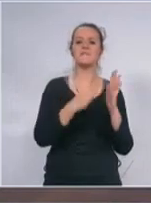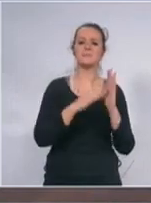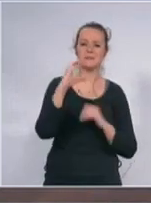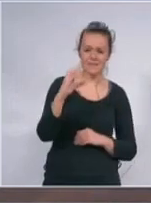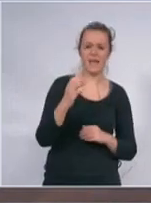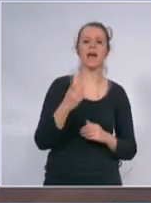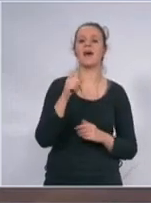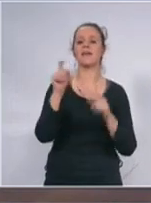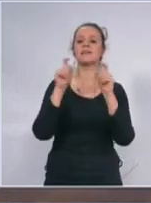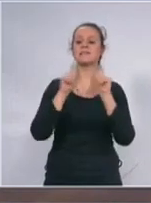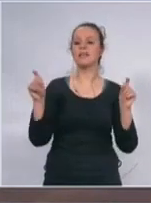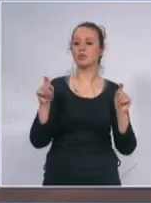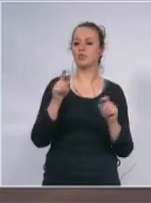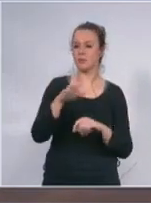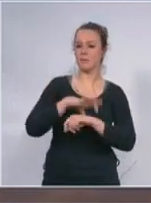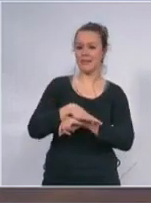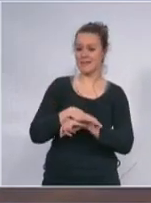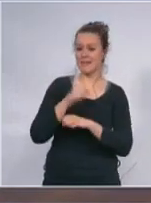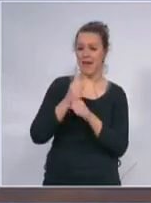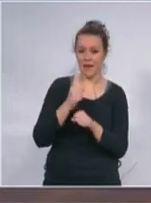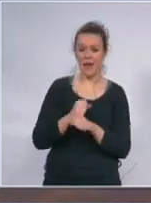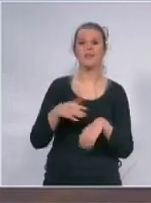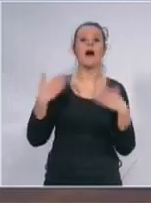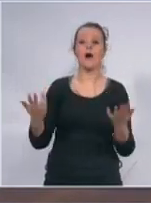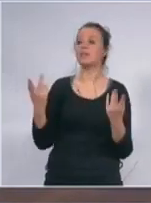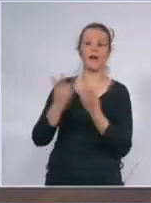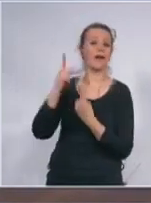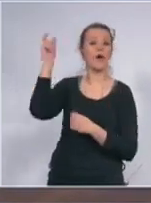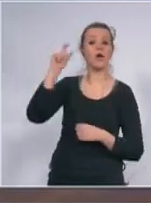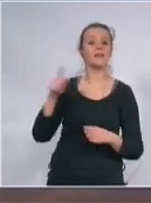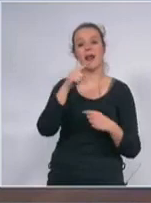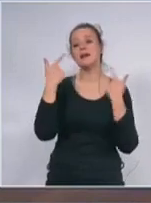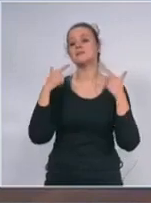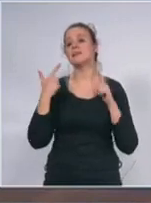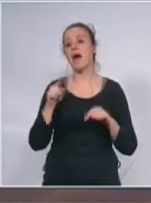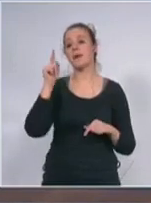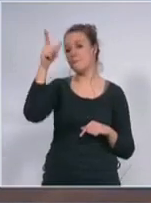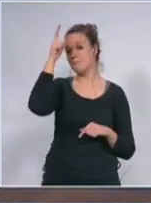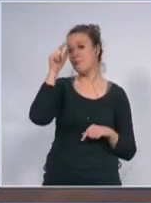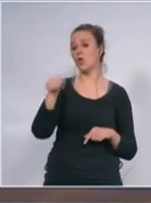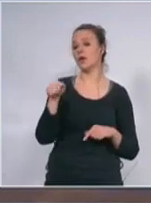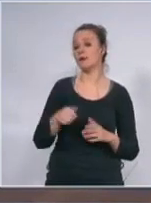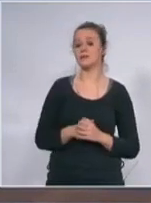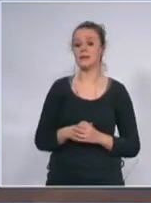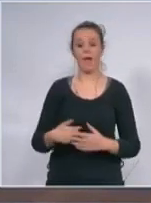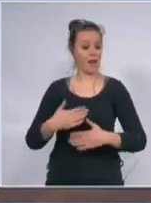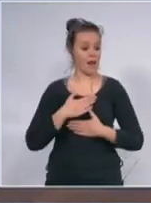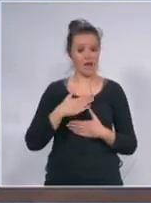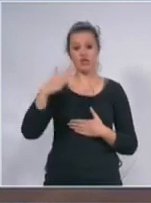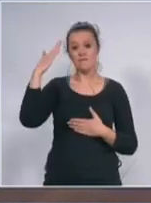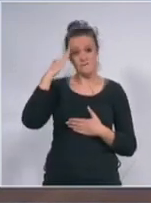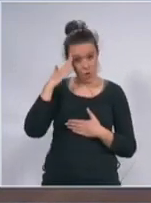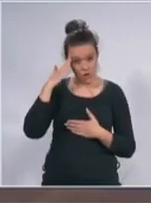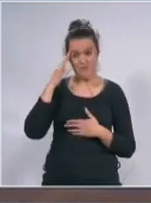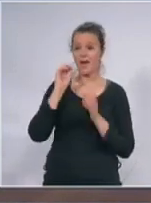rada a onda kao Italija sajam naša vojska 3000 kreveta